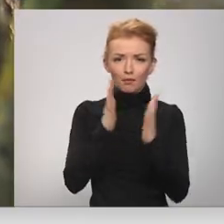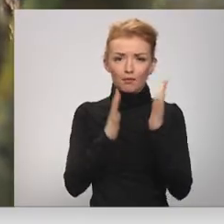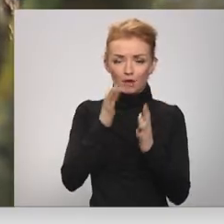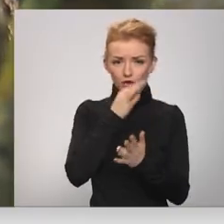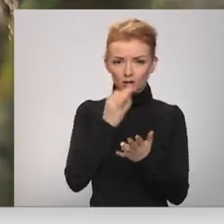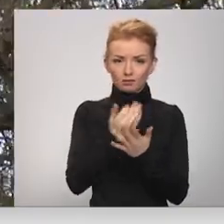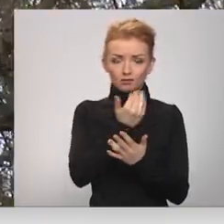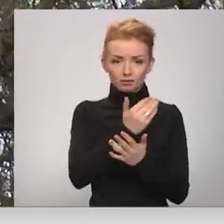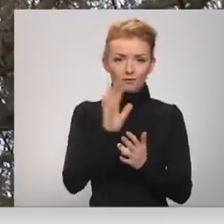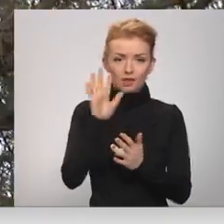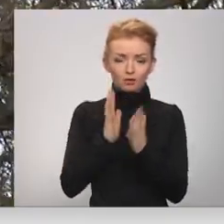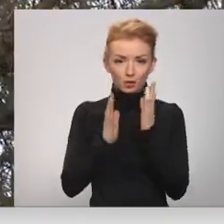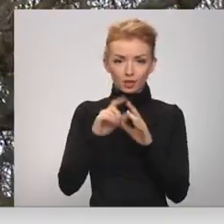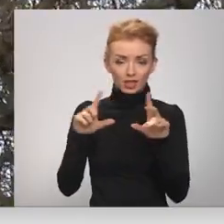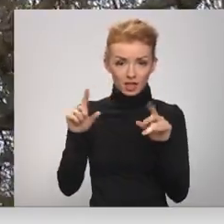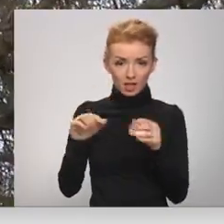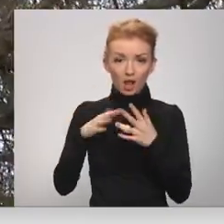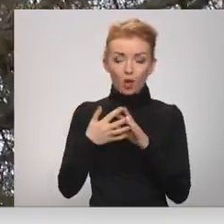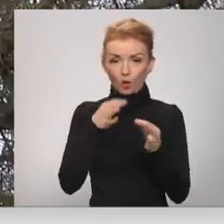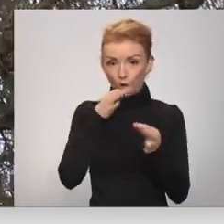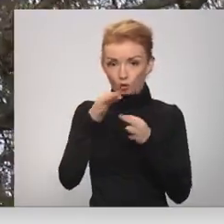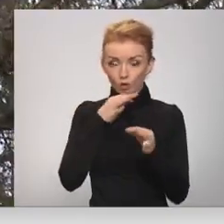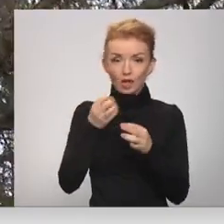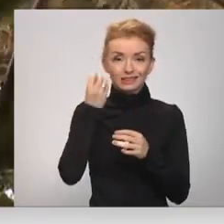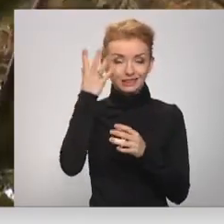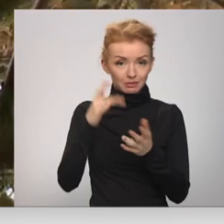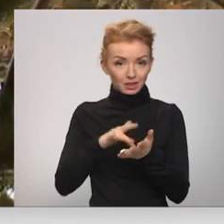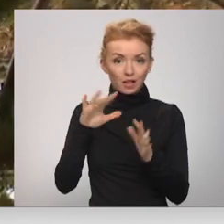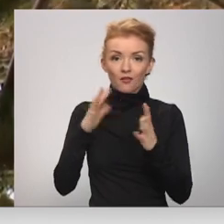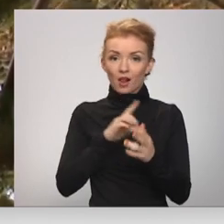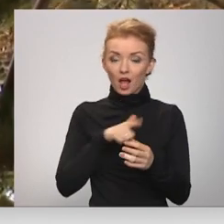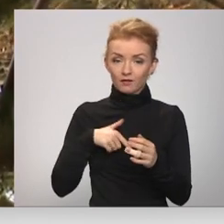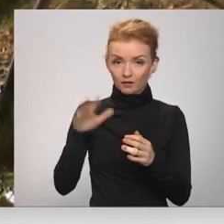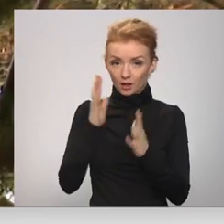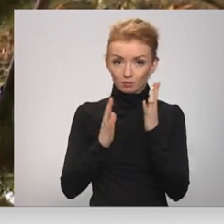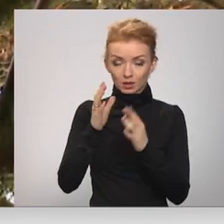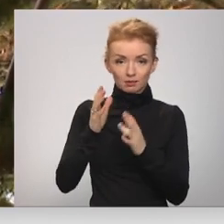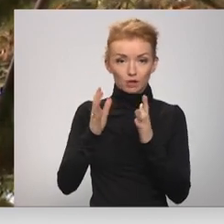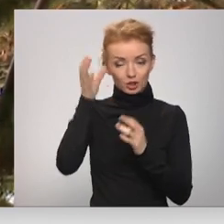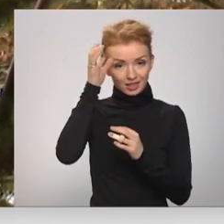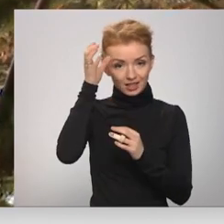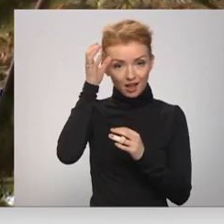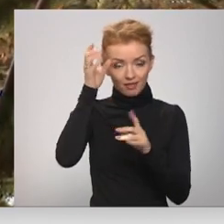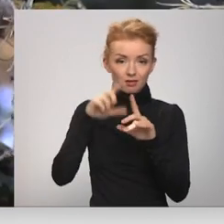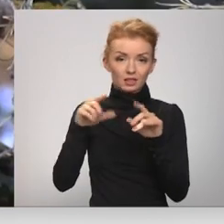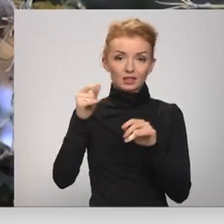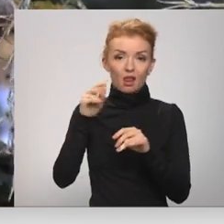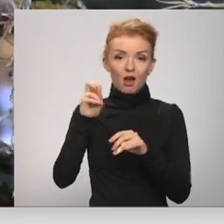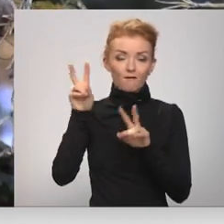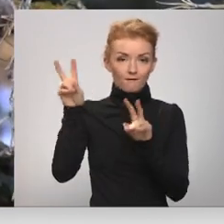Valsts mežadienestā, Latvijas lauku konsultāciju un izglītības centrā vai Latvijas valsts mežzinātnes institūtās silava.